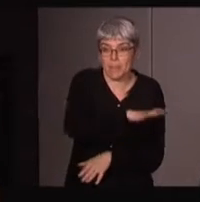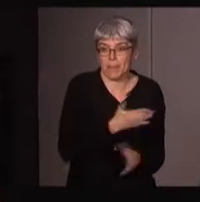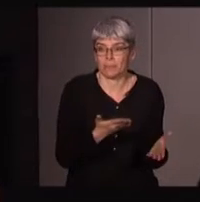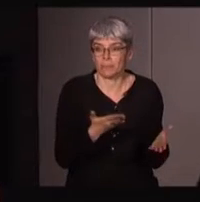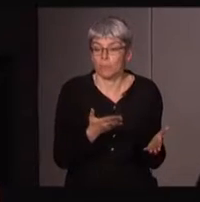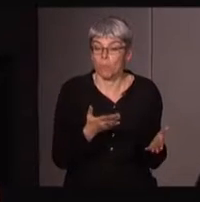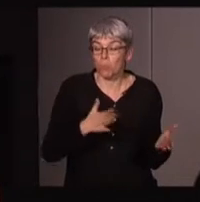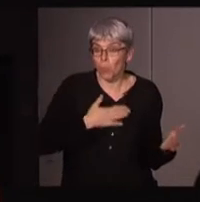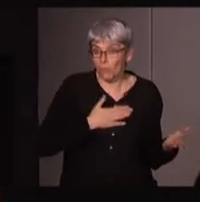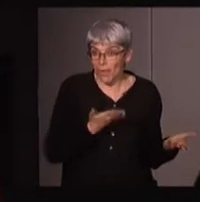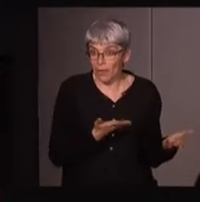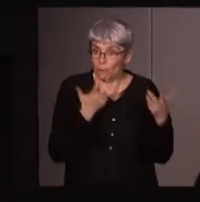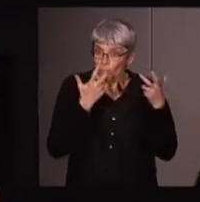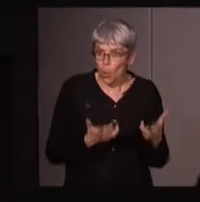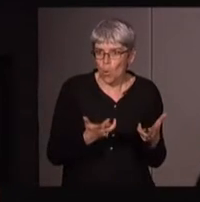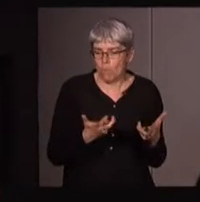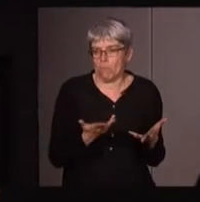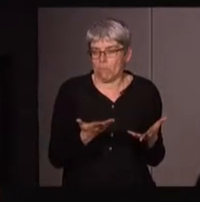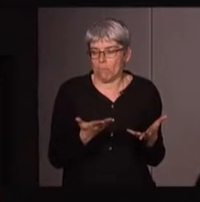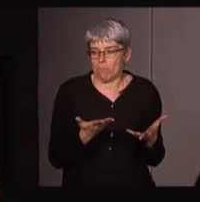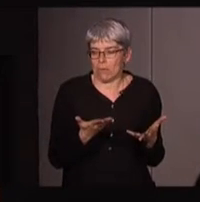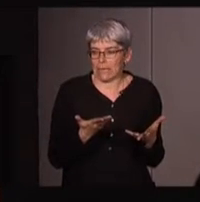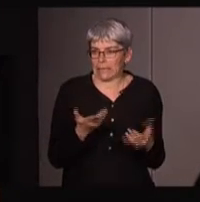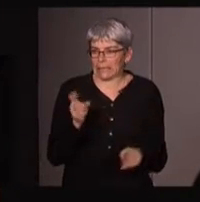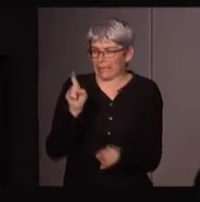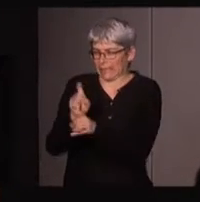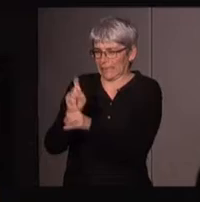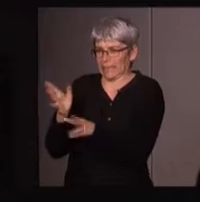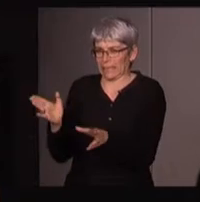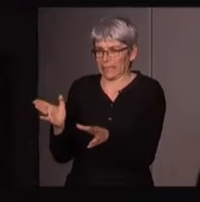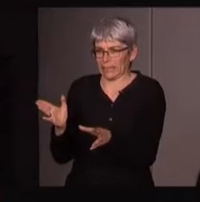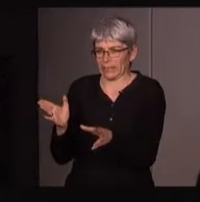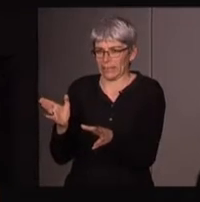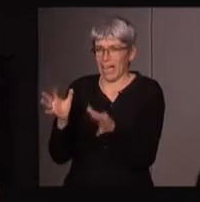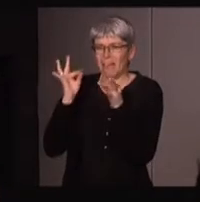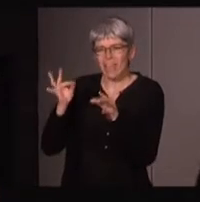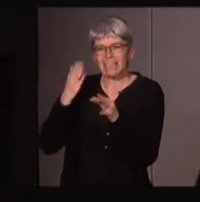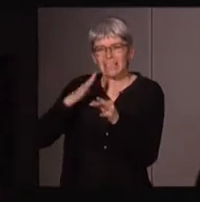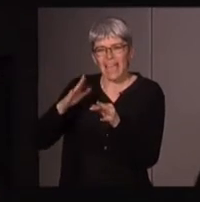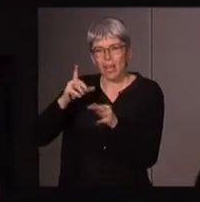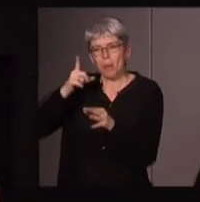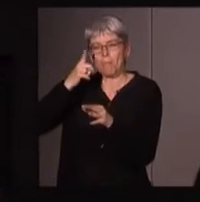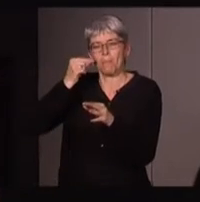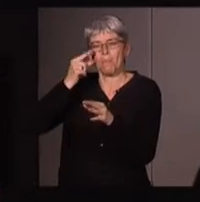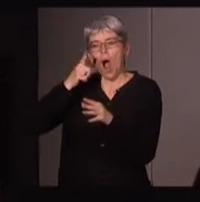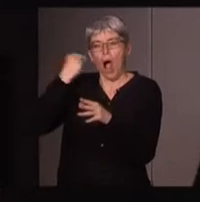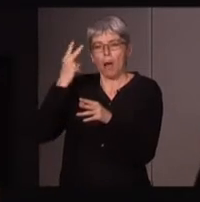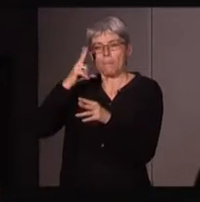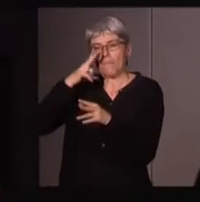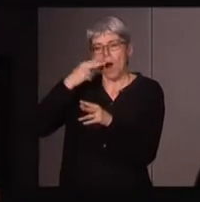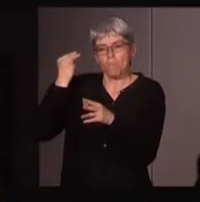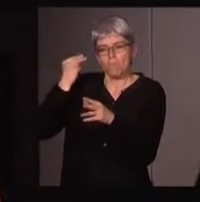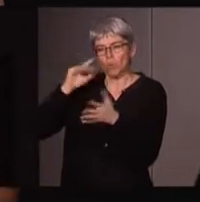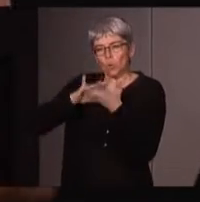dans l'idée de mettre radicalement en cause l'idéologie patriarcale présente notamment dans la religion chrétienne.